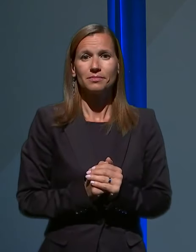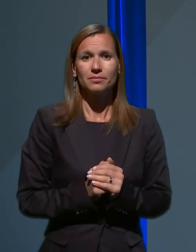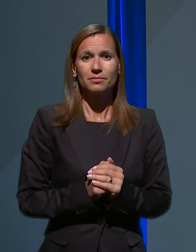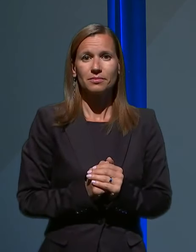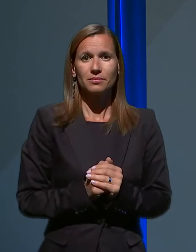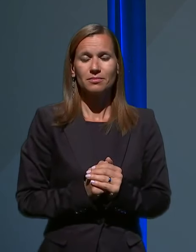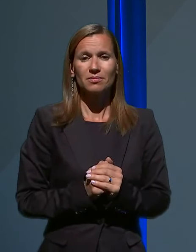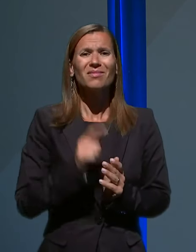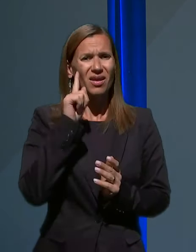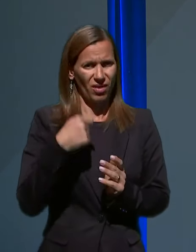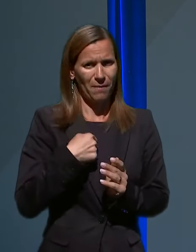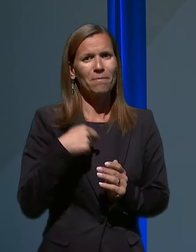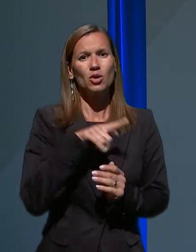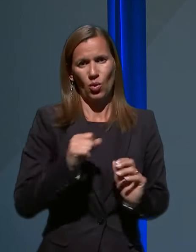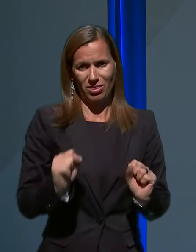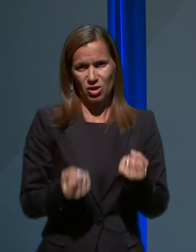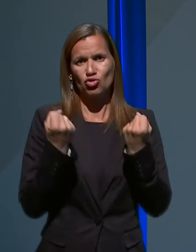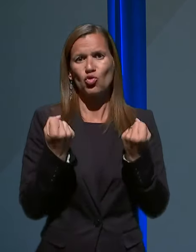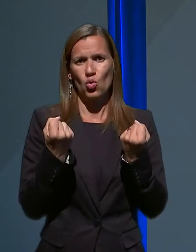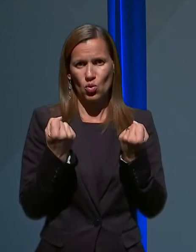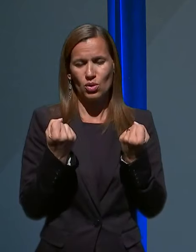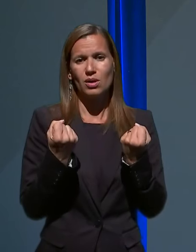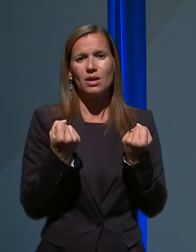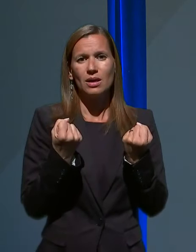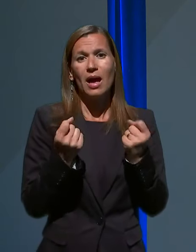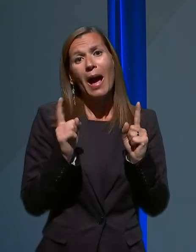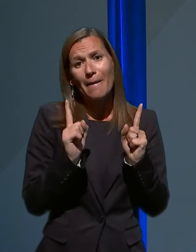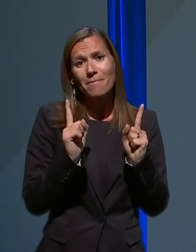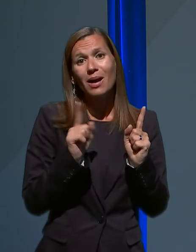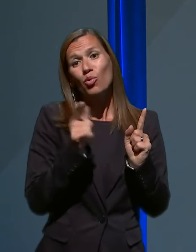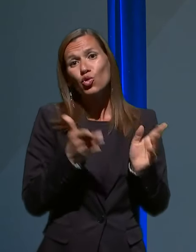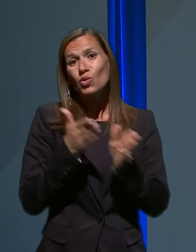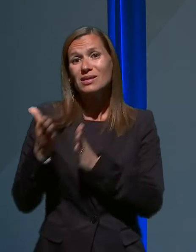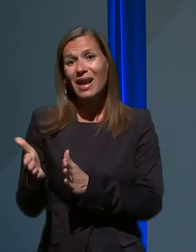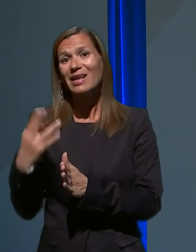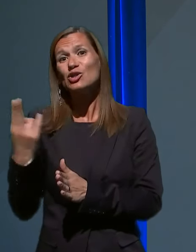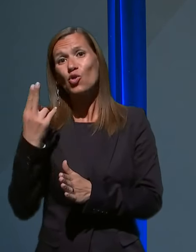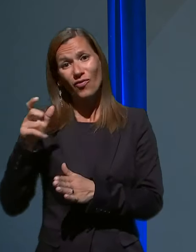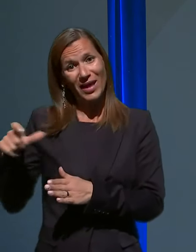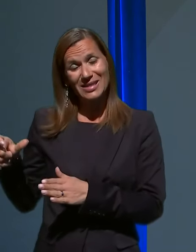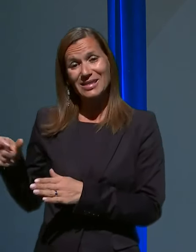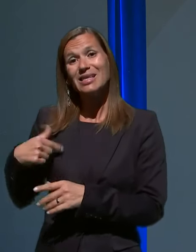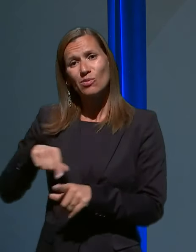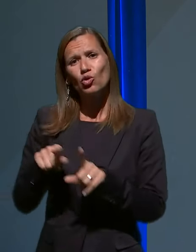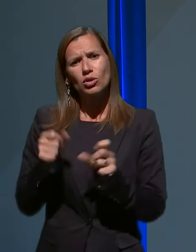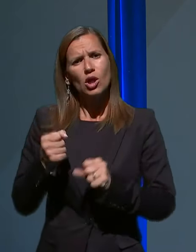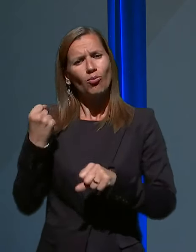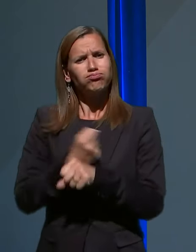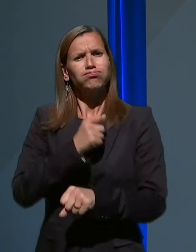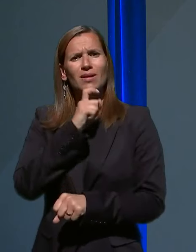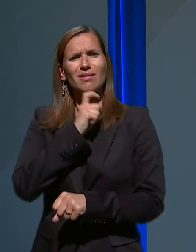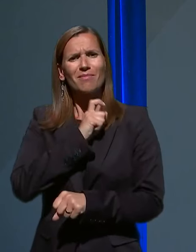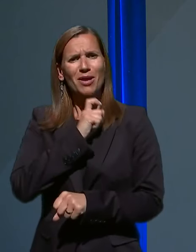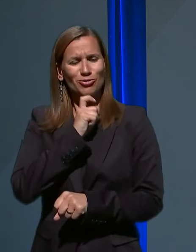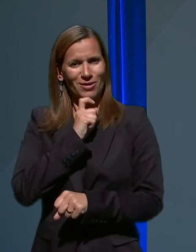Vem, da je to težko, ampak po drugi strani smo Slovenci tudi zelo trpežen narod, marsikej